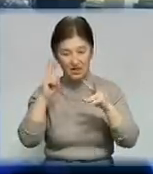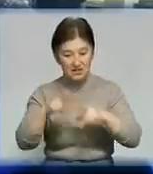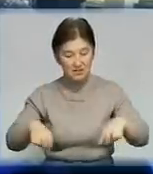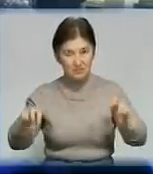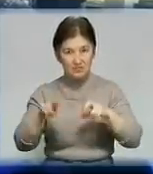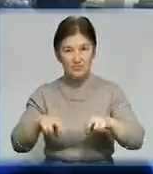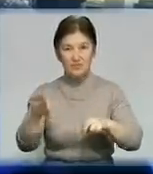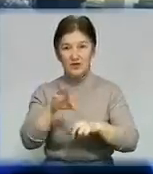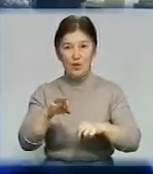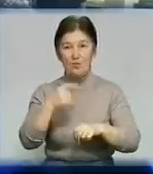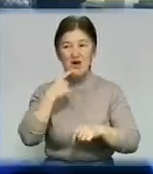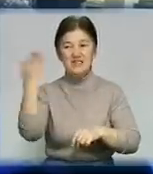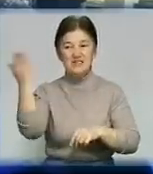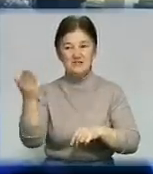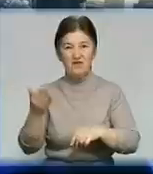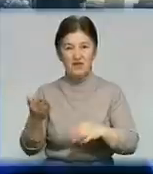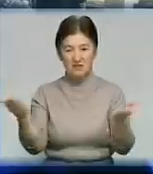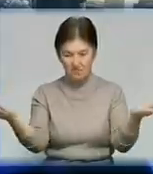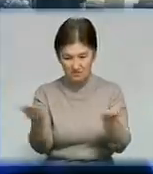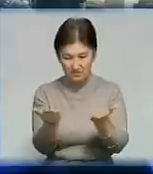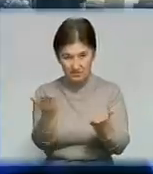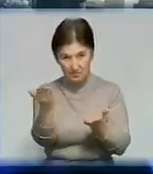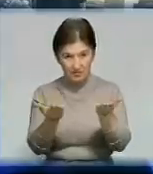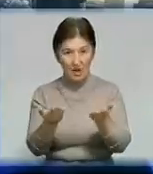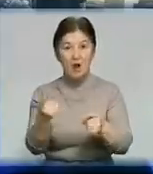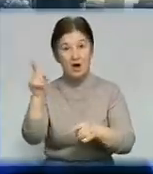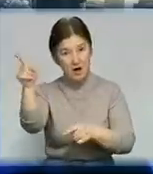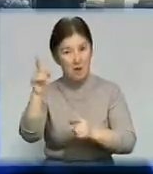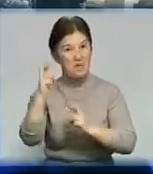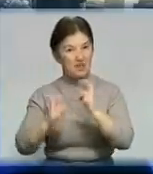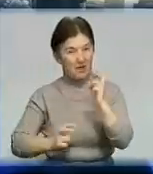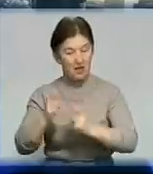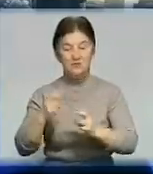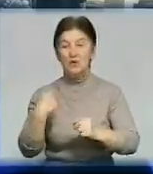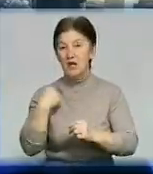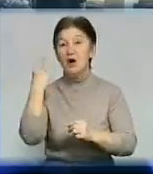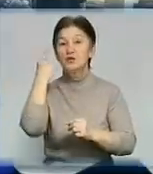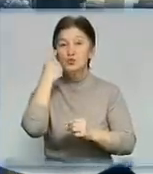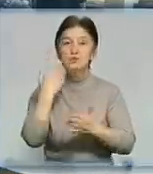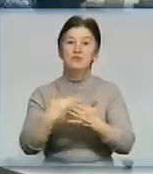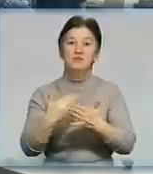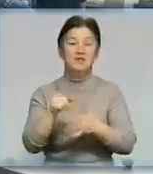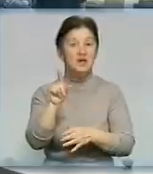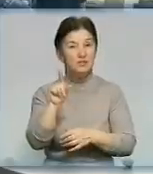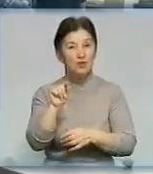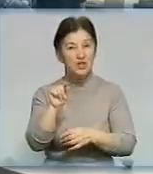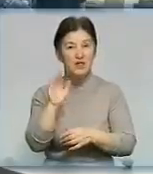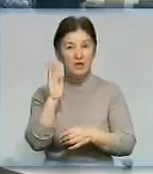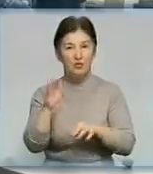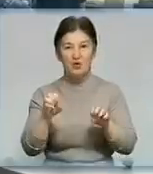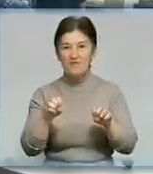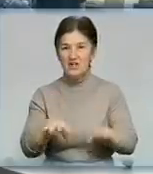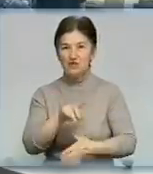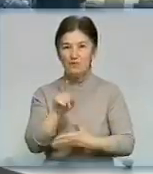звірки з підприємством. І я думаю, що десь з понеділка ми вже будемо вирішувати питання по